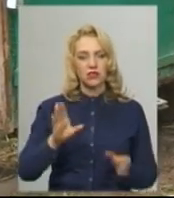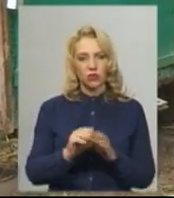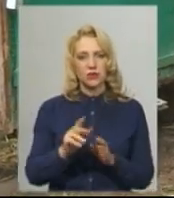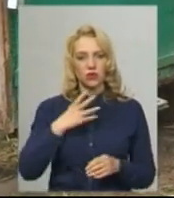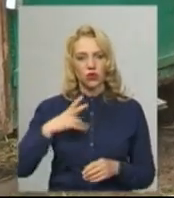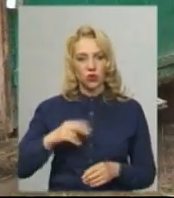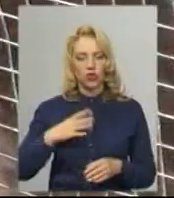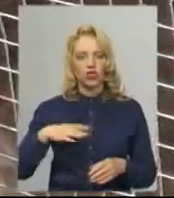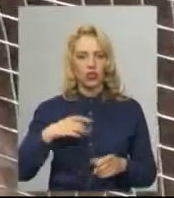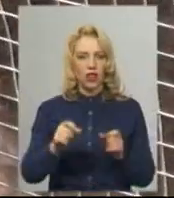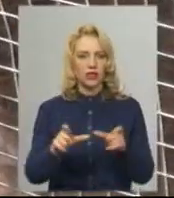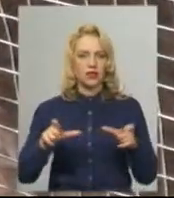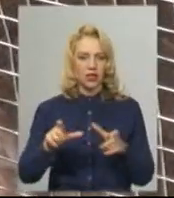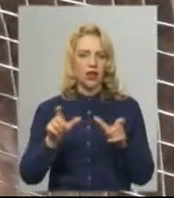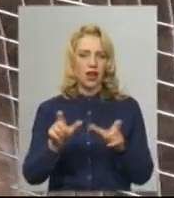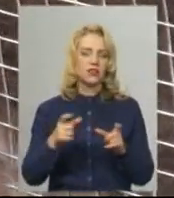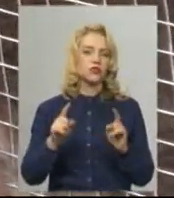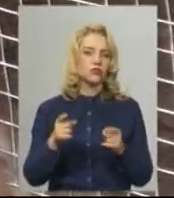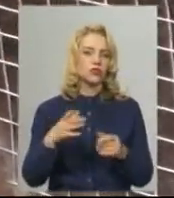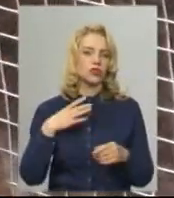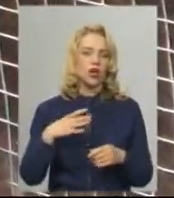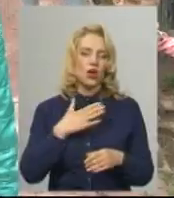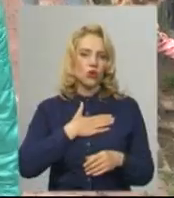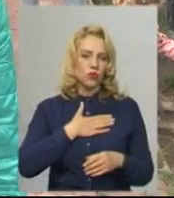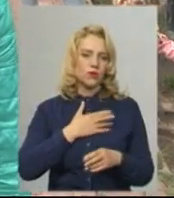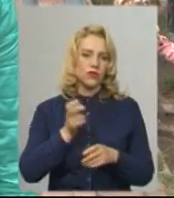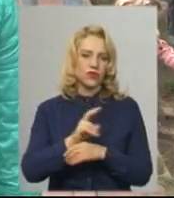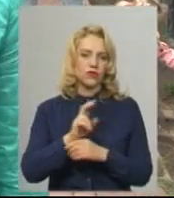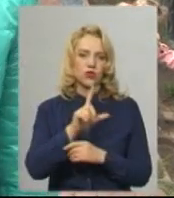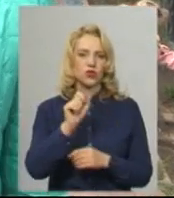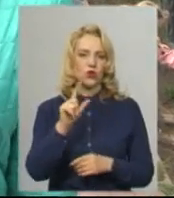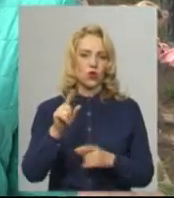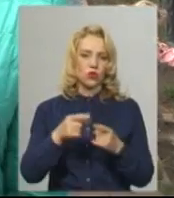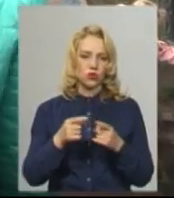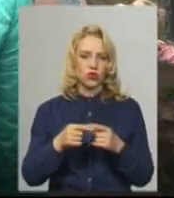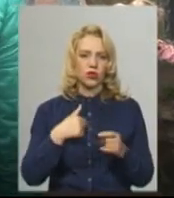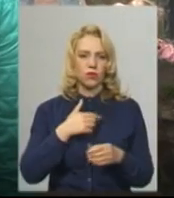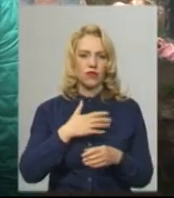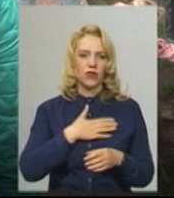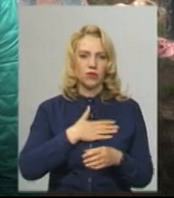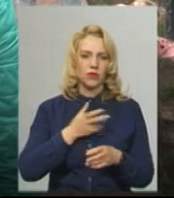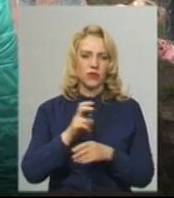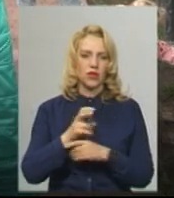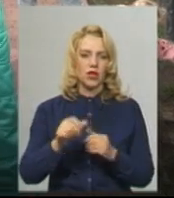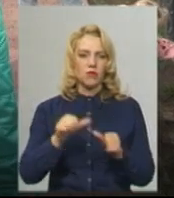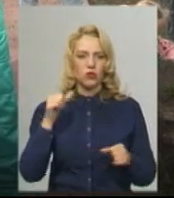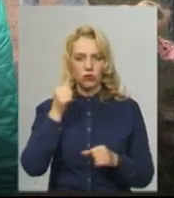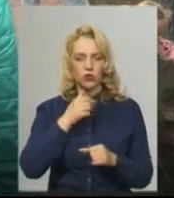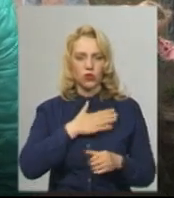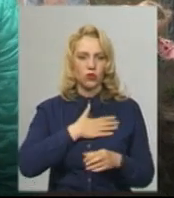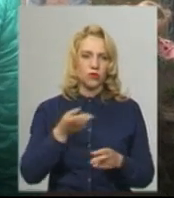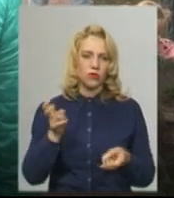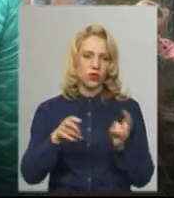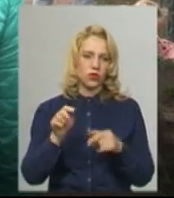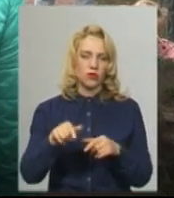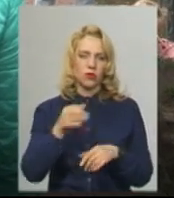чекали на послаблення карантину, адже полюбляють відвідувати зоокуточок. Ми відвідували зоокуточок минулого року, дуже любимо себе ходити з дитини,